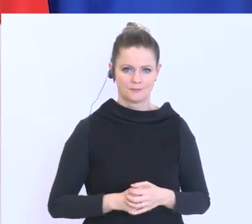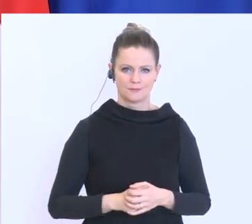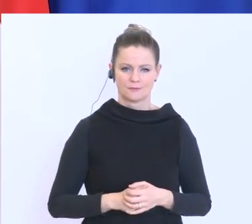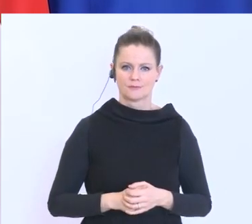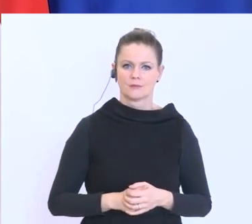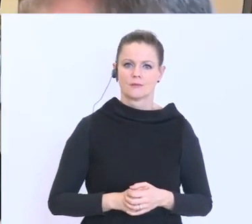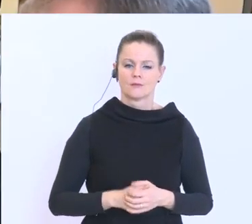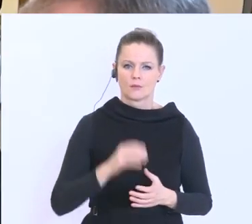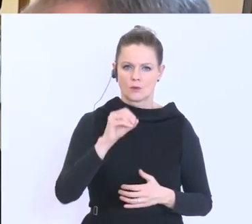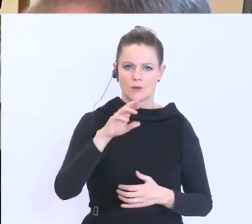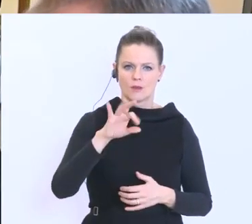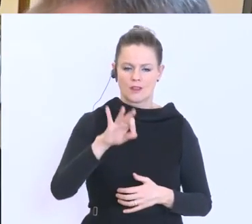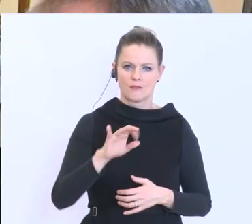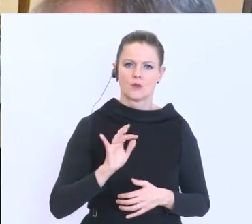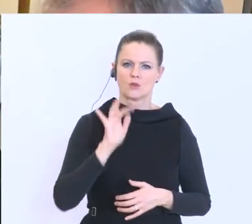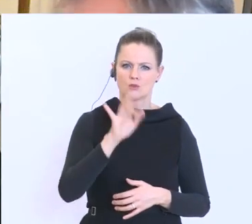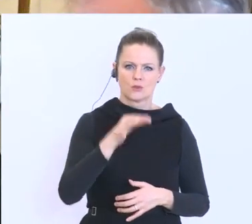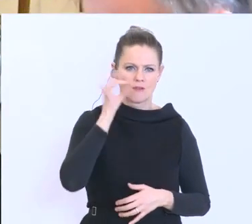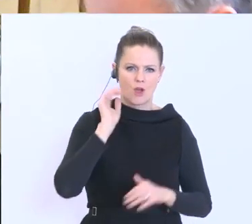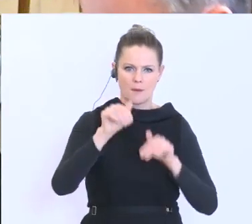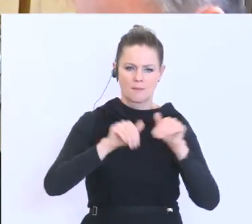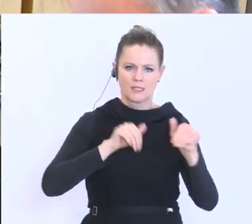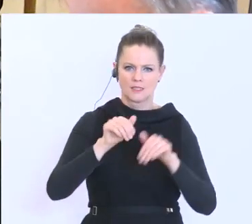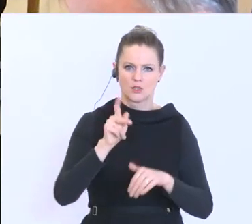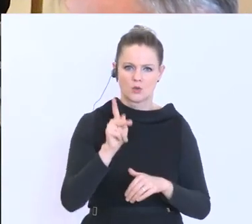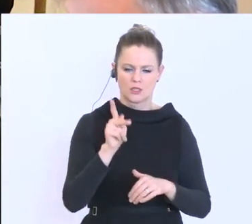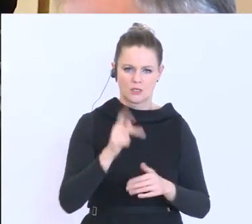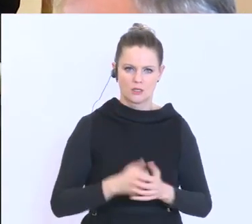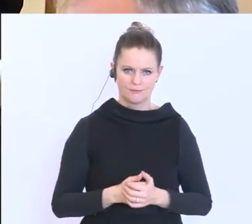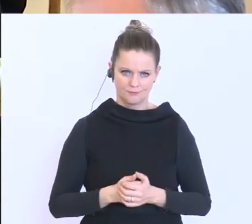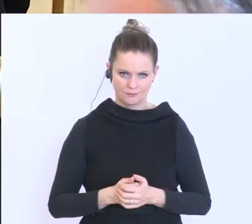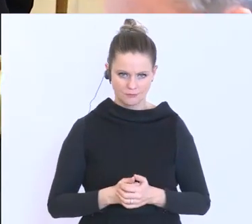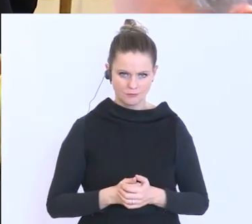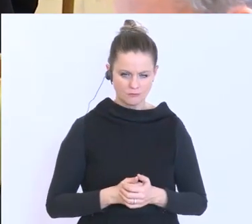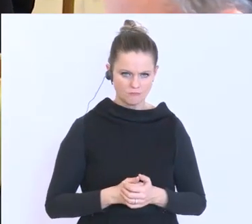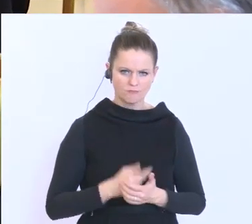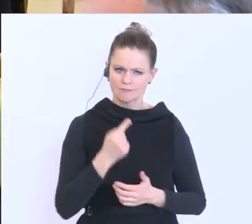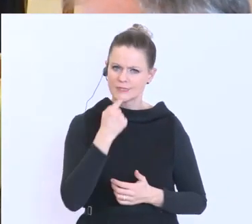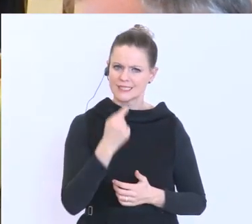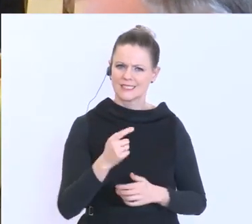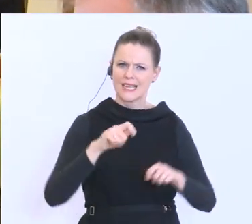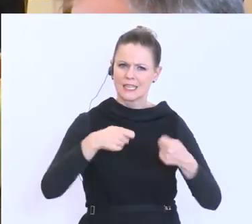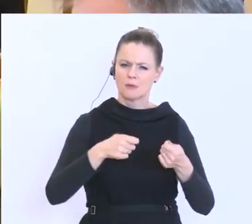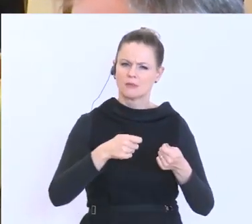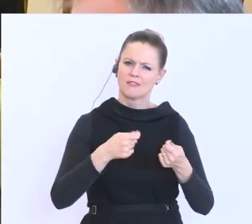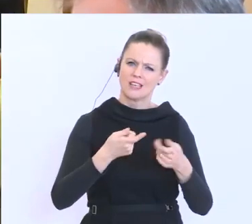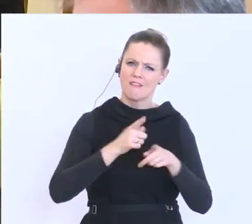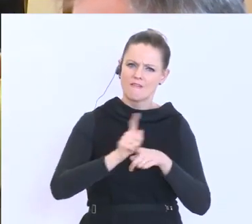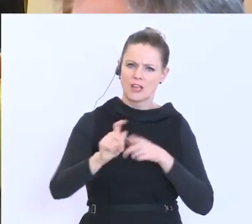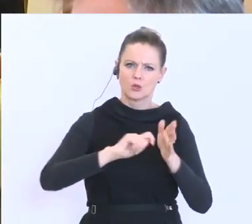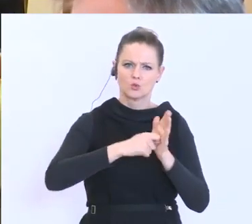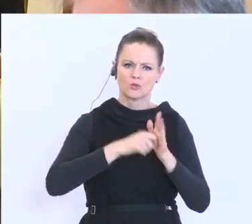Meine Frage richtet sich an die Frau Minister Köstinger. Und zwar, Sie haben gesagt, es fehlen Schlüsselarbeitskräfte im